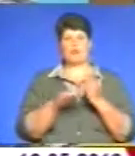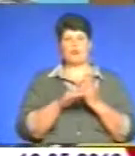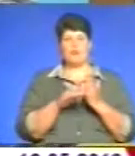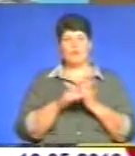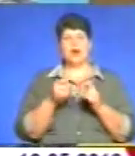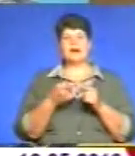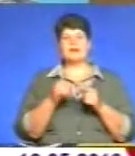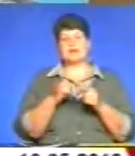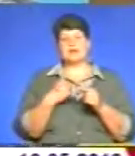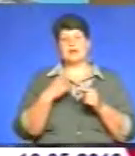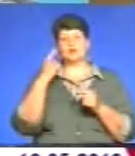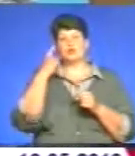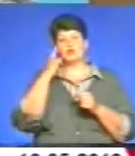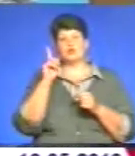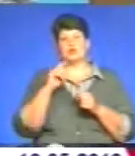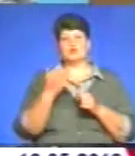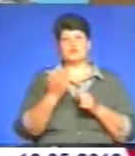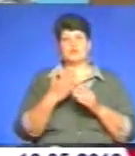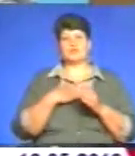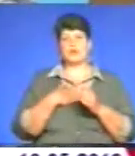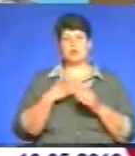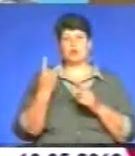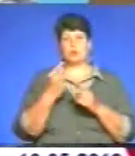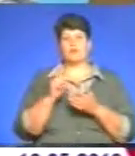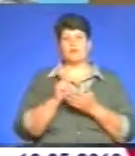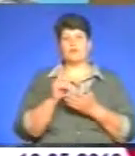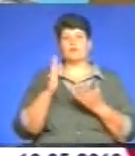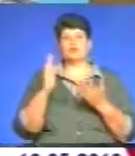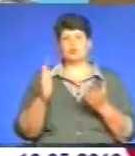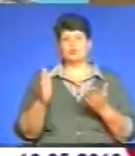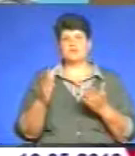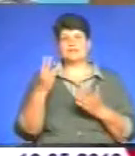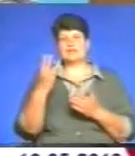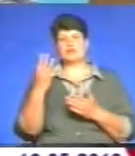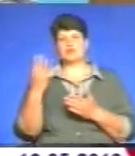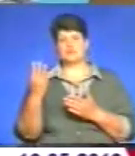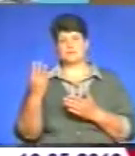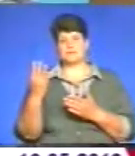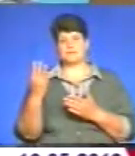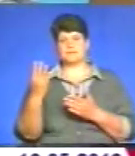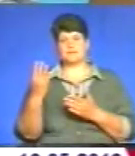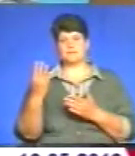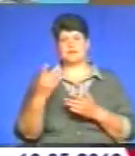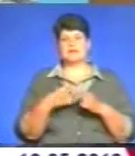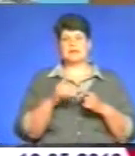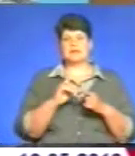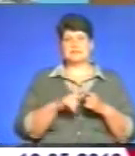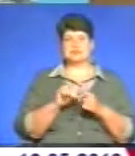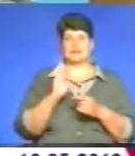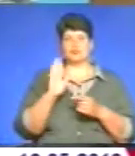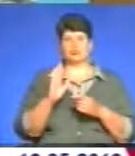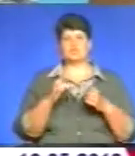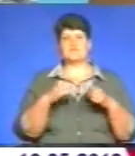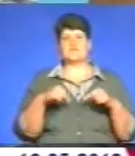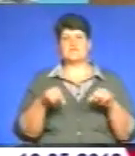що їх в нашій області повинно бути тричати. Це буде відділення